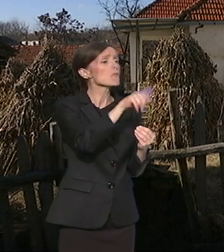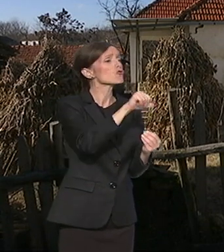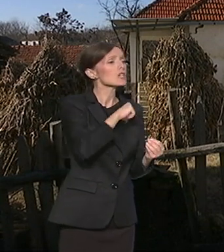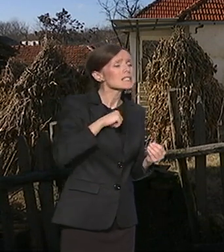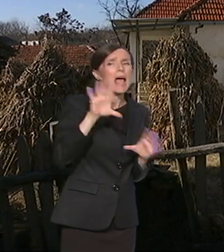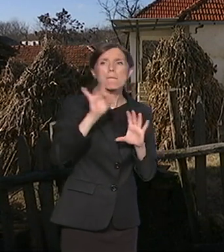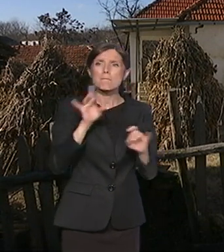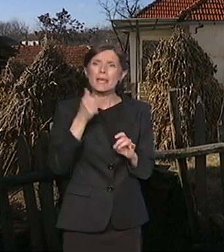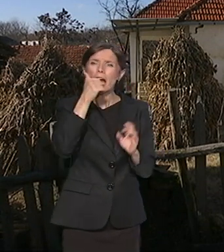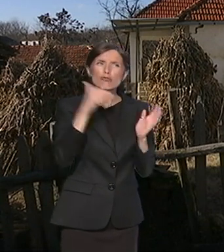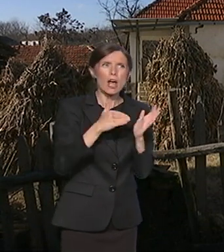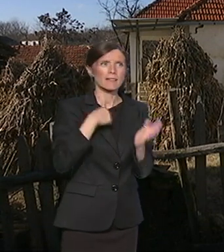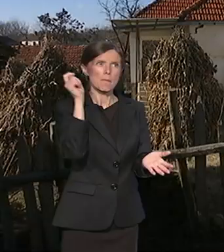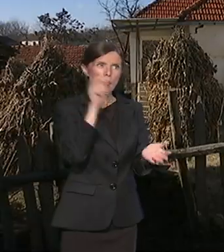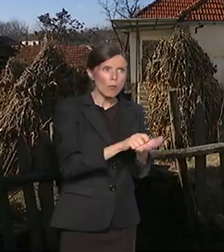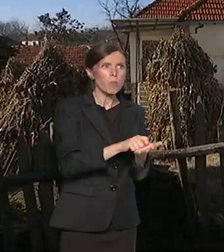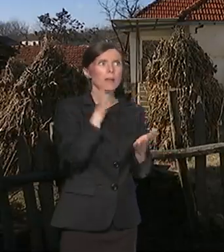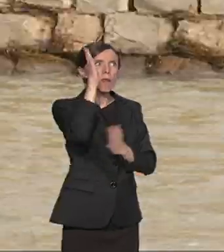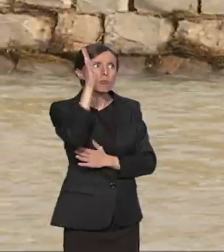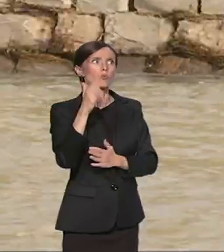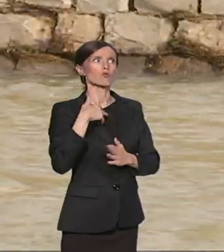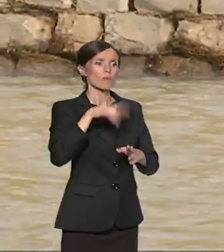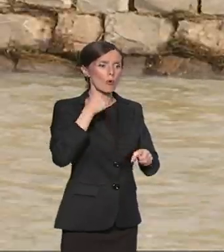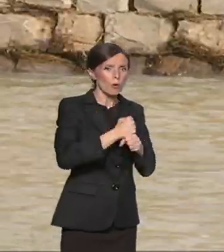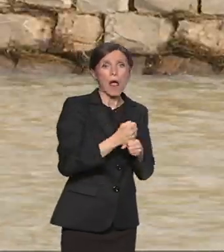bi se bavila što bi dobro nojili i samom kućnom budžetu.